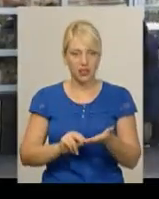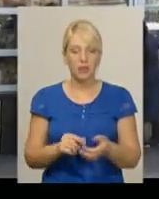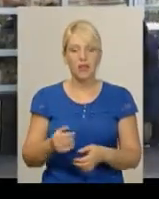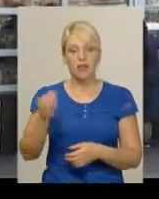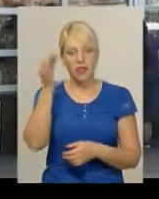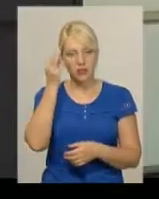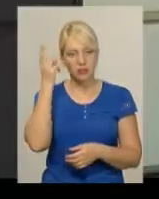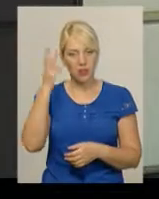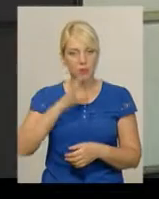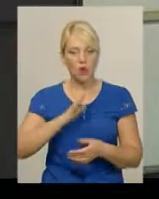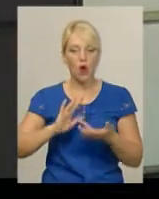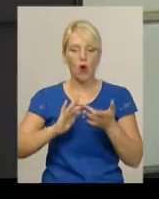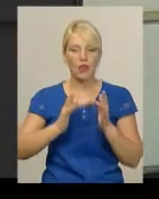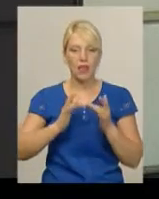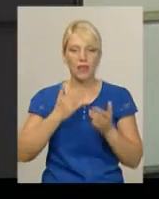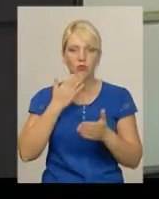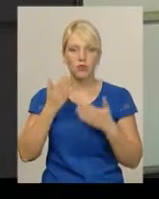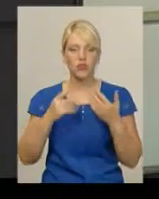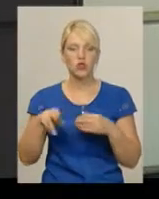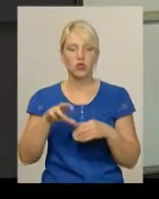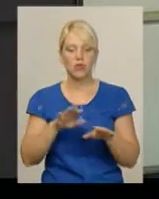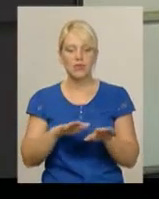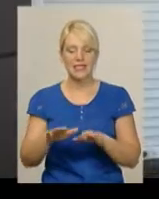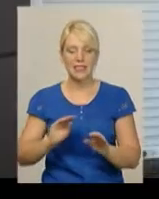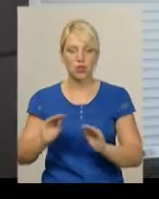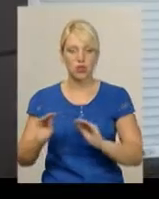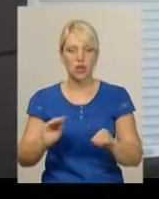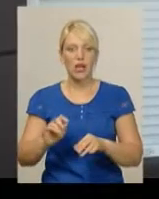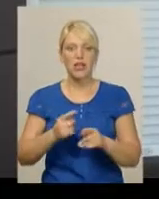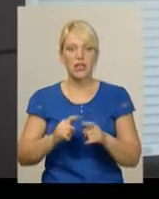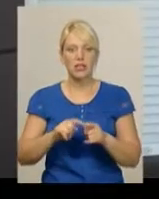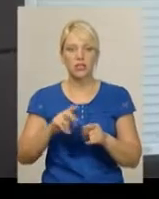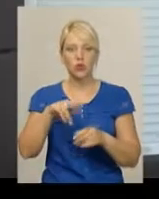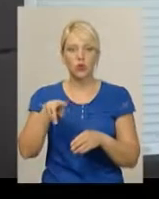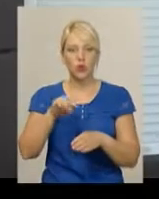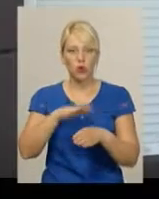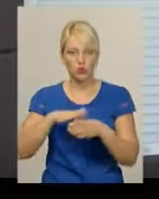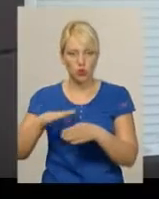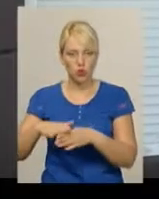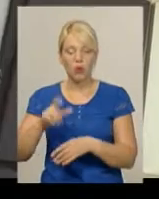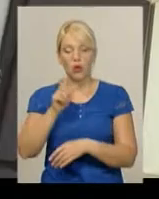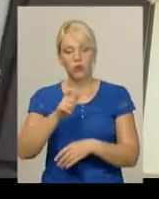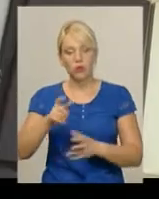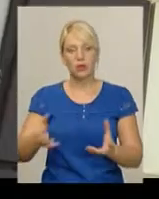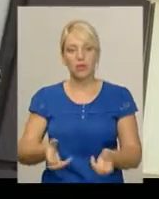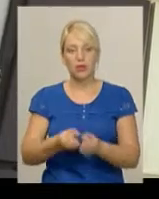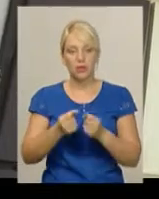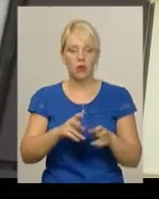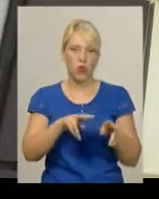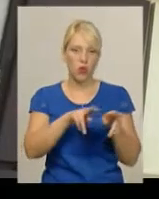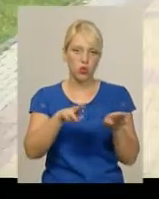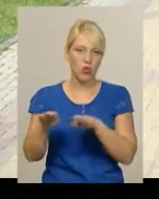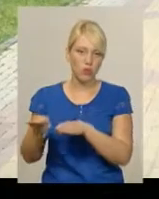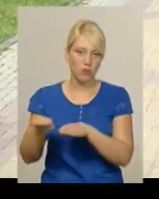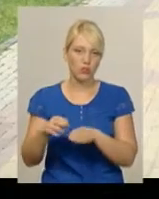влаштували онлайн-упитування щодо місця розташування та зовнішнього вигляду тимчасових споруд. Тоді містяни підтримали ідею однотипності